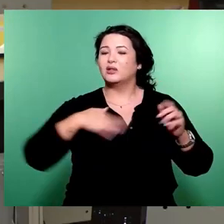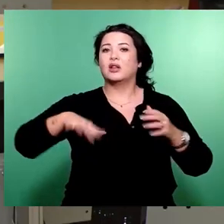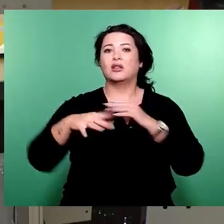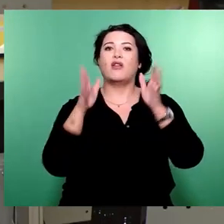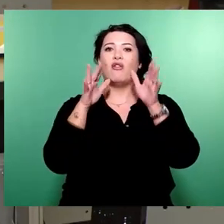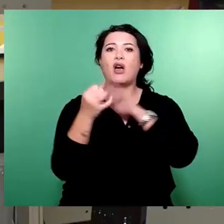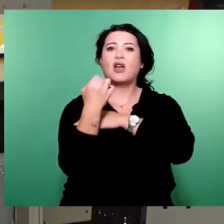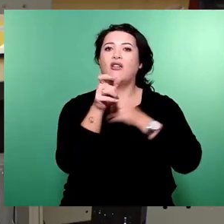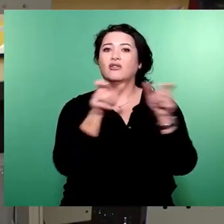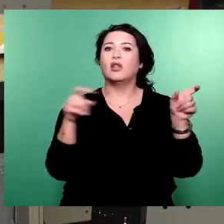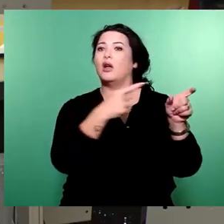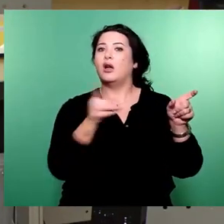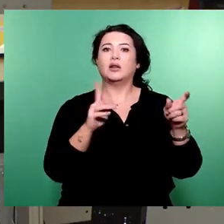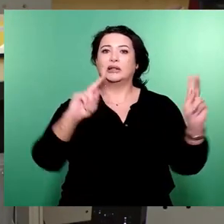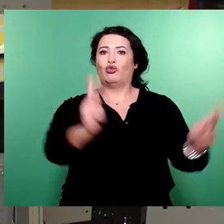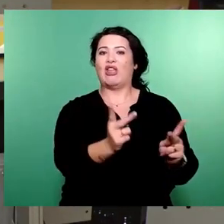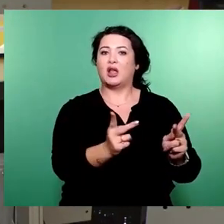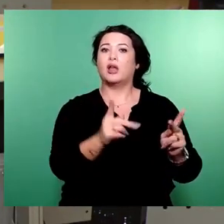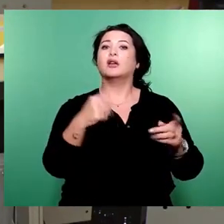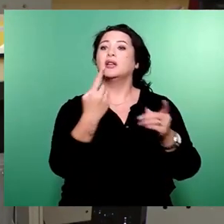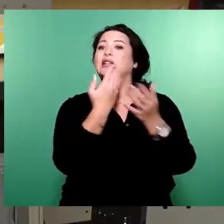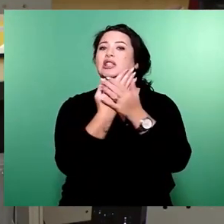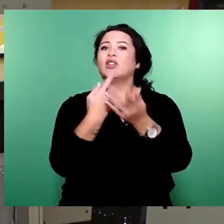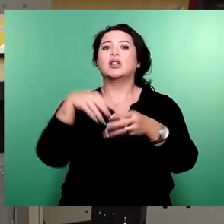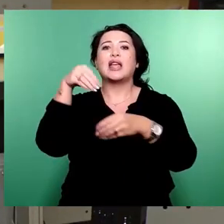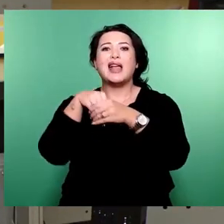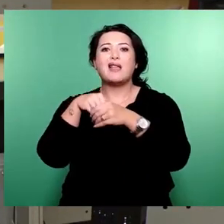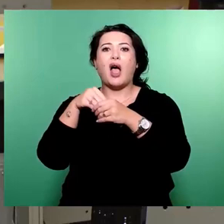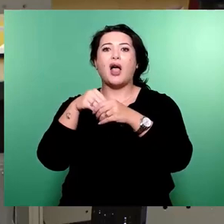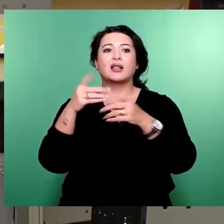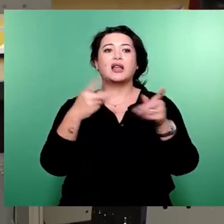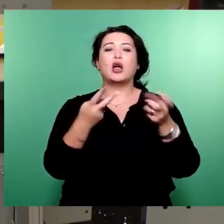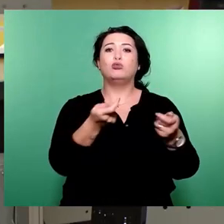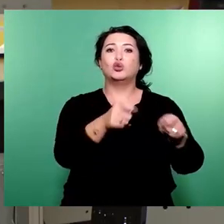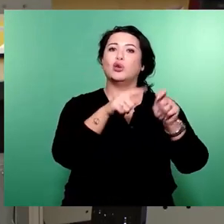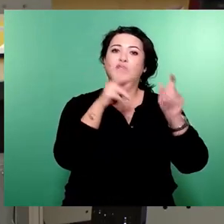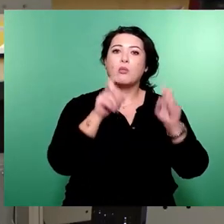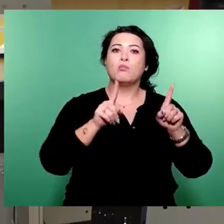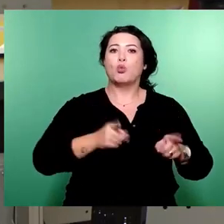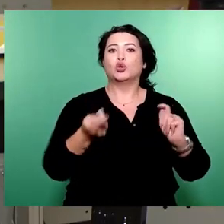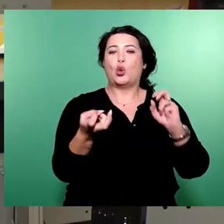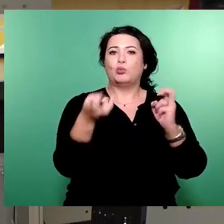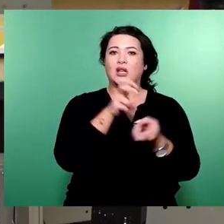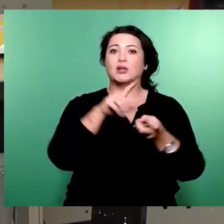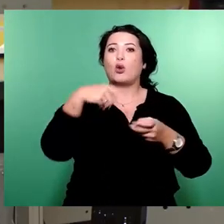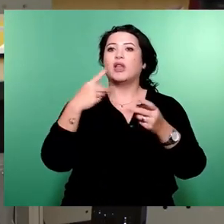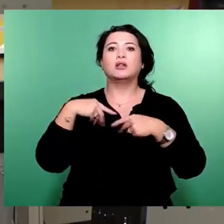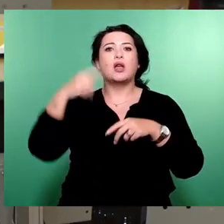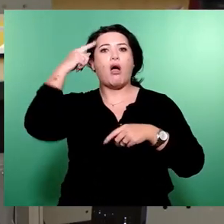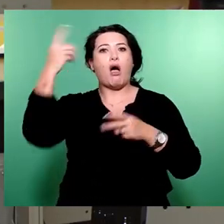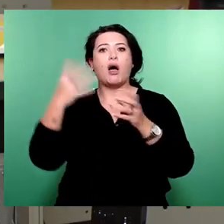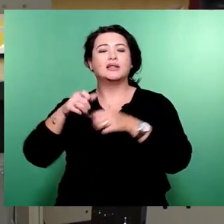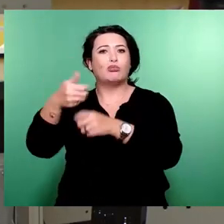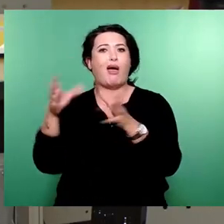vorsehen. Die Verwaltung könnte einfach die inhaltlichen Beschlüsse umsetzen und sich nicht darauf zurückziehen, dass es einer Ratsmehrheit noch unter Mühen möglich ist,